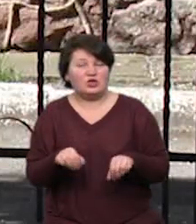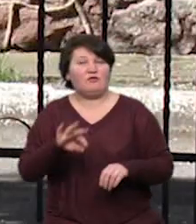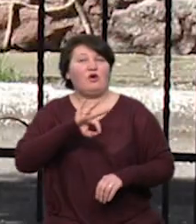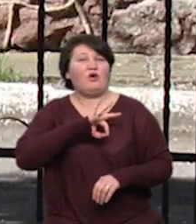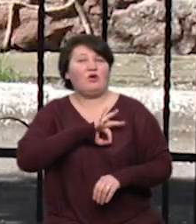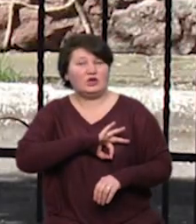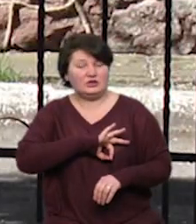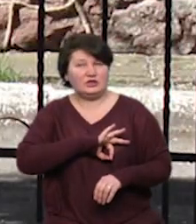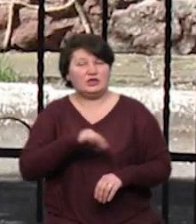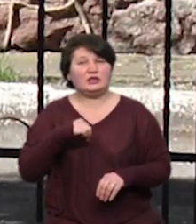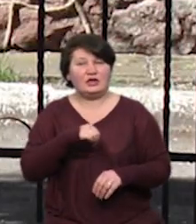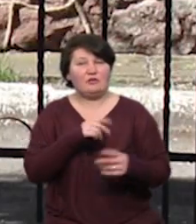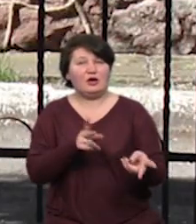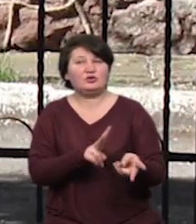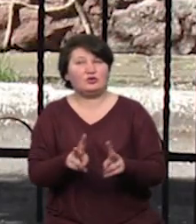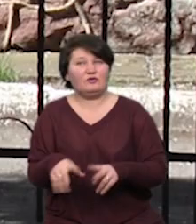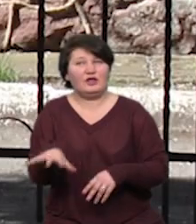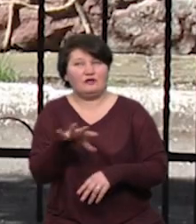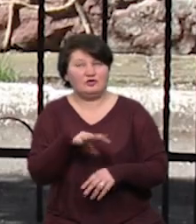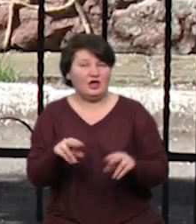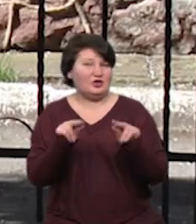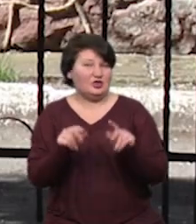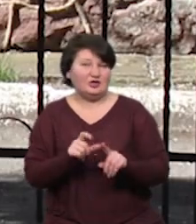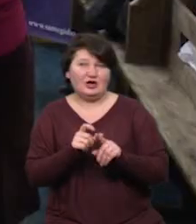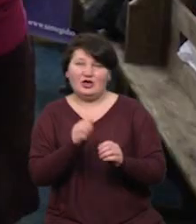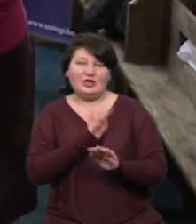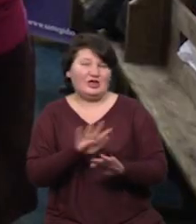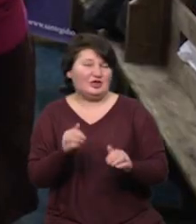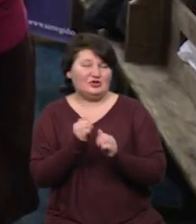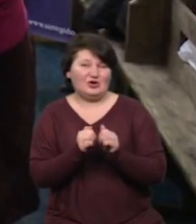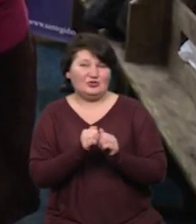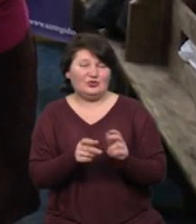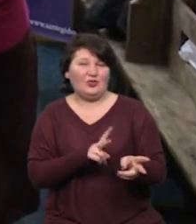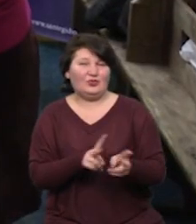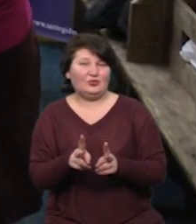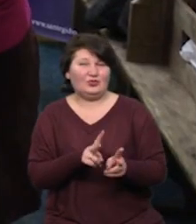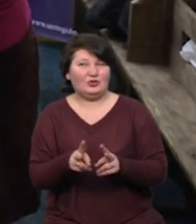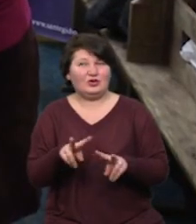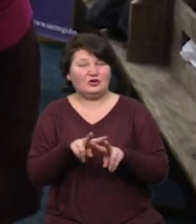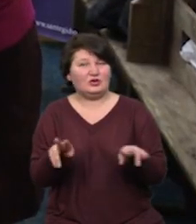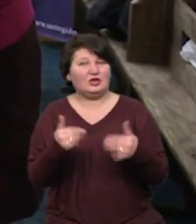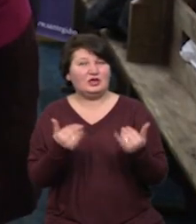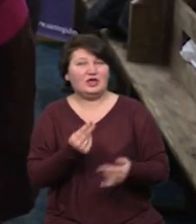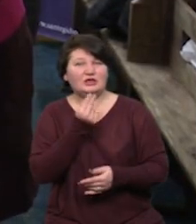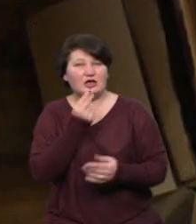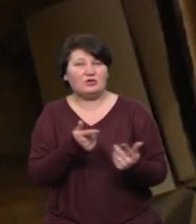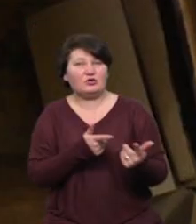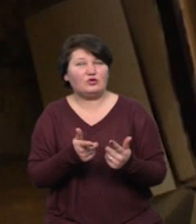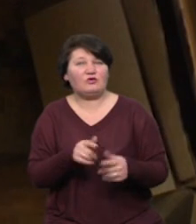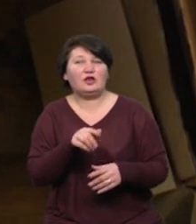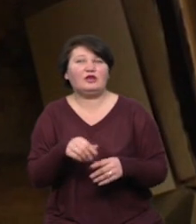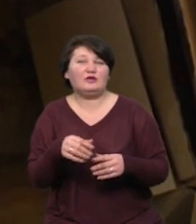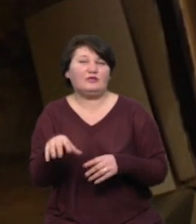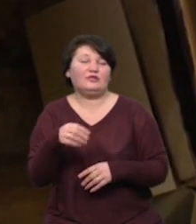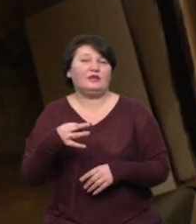Сама зготувала все, хоч я, чесно кажучи, не часто готую. Сьогодні також є страви, які приготували небайдужі франківці.